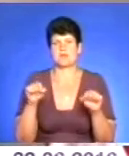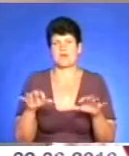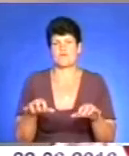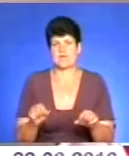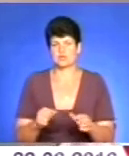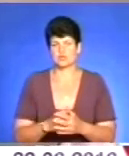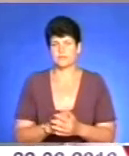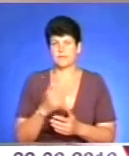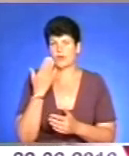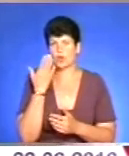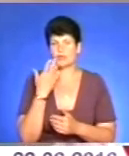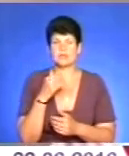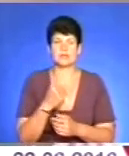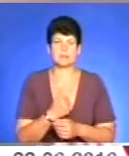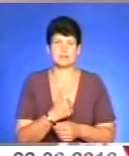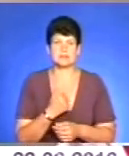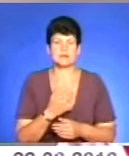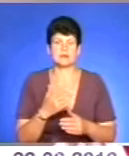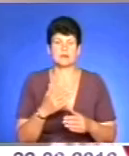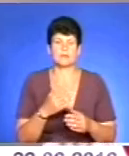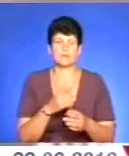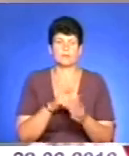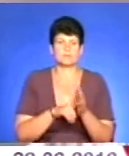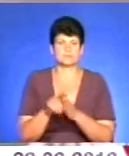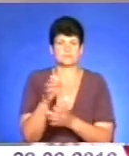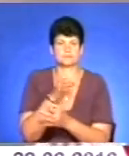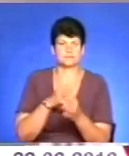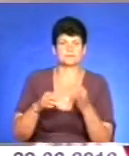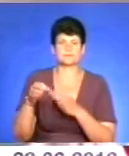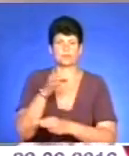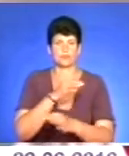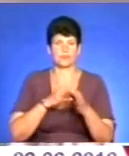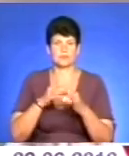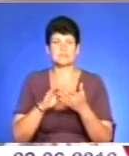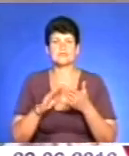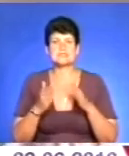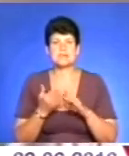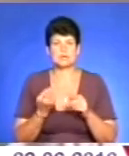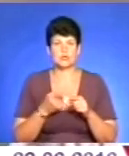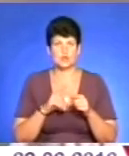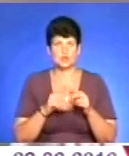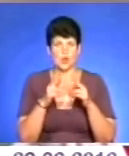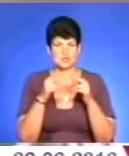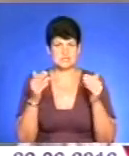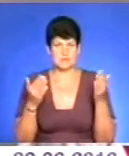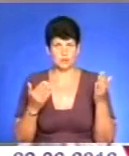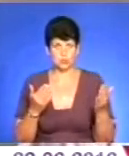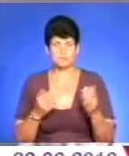Коли ми вийшли, скажімо, на публічне обговорення про стан цього замку, то